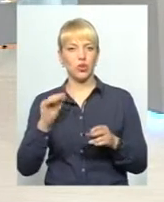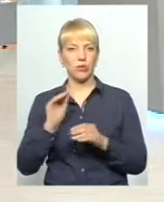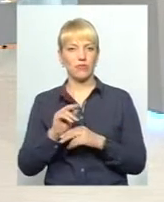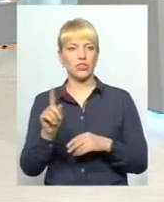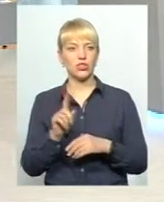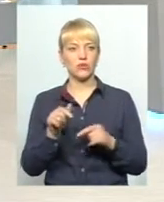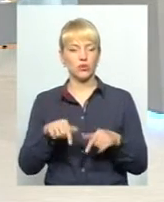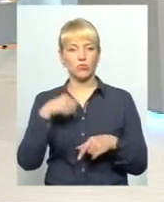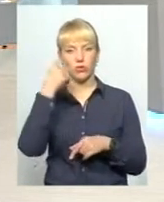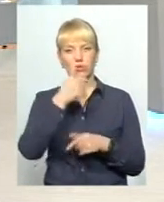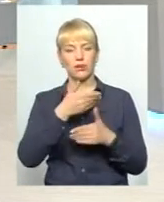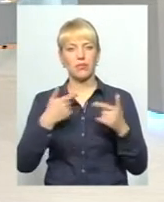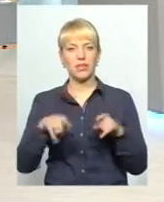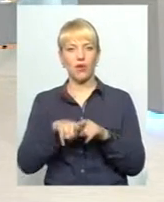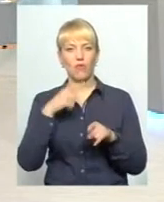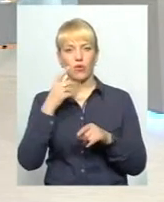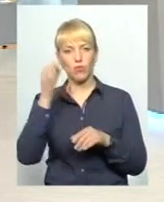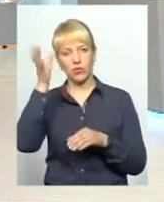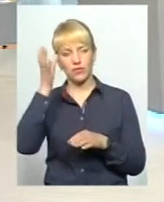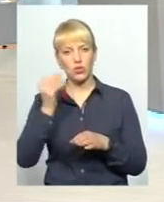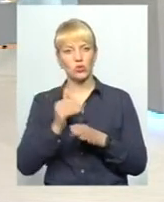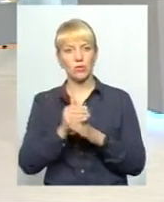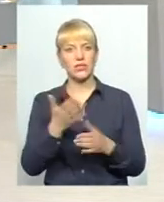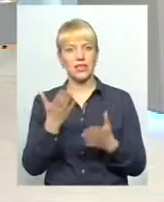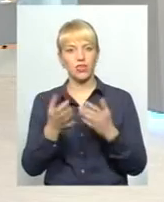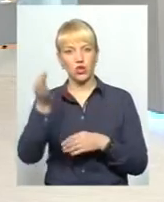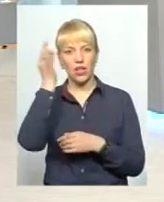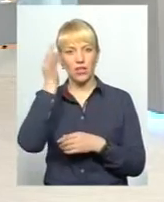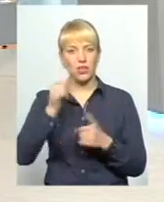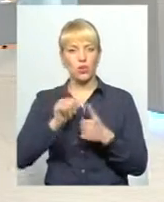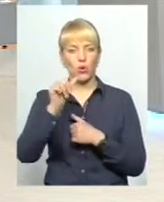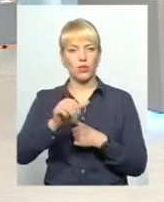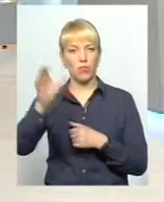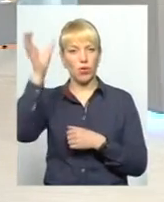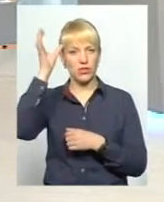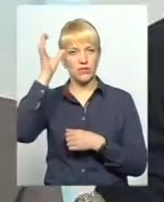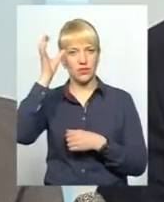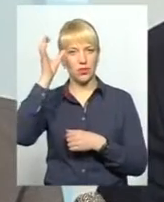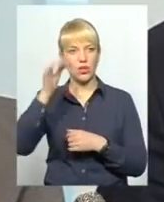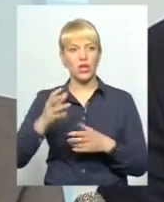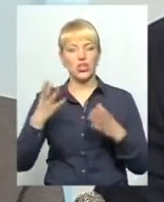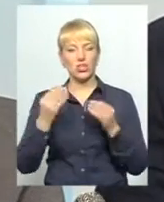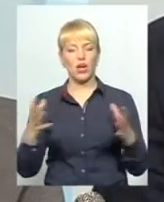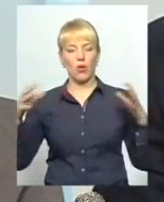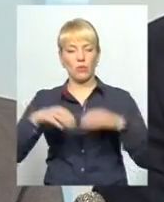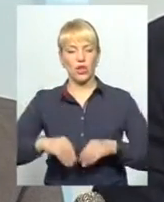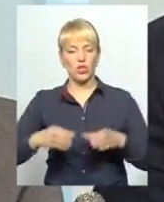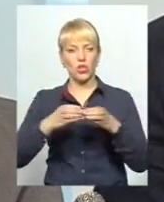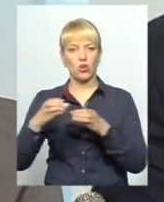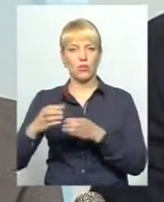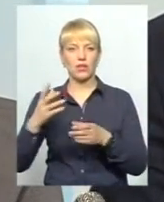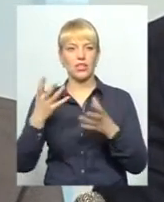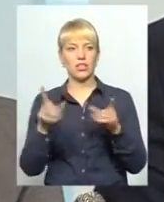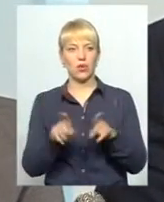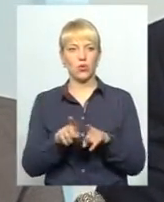насправді в цьому році ми так говоримо освітня субвенція. Я хочу нагадати всім, що крім освітньої, ще об'єднані громади, міста обласного значення